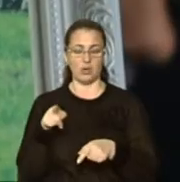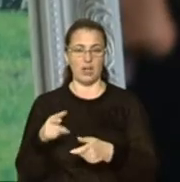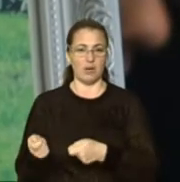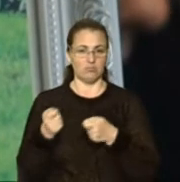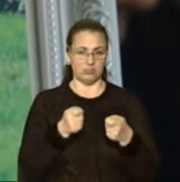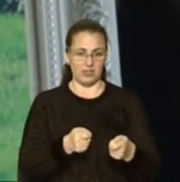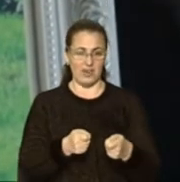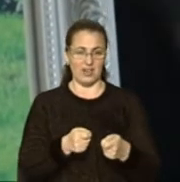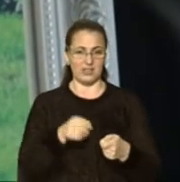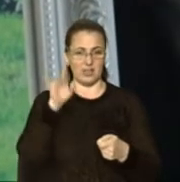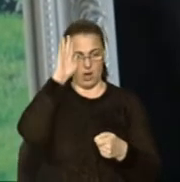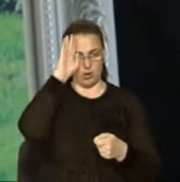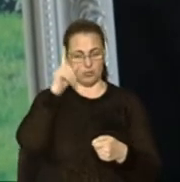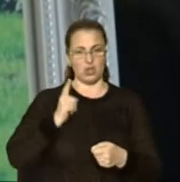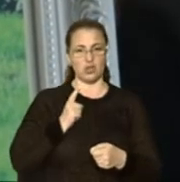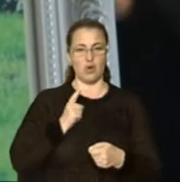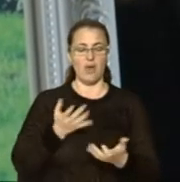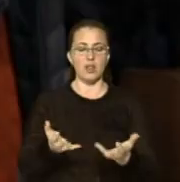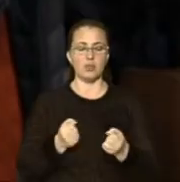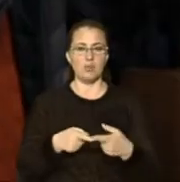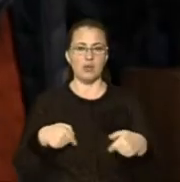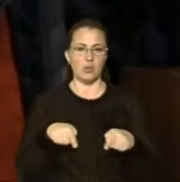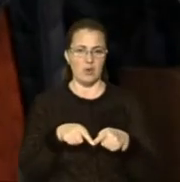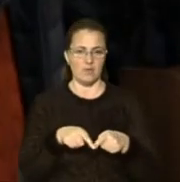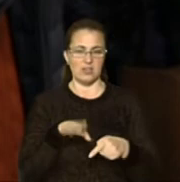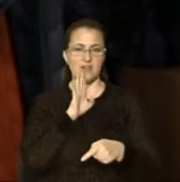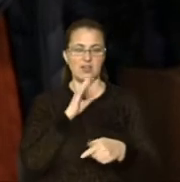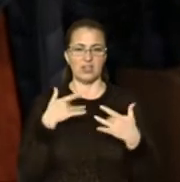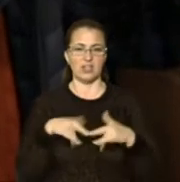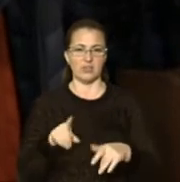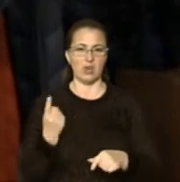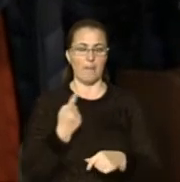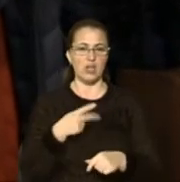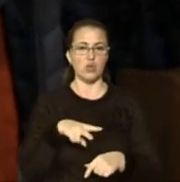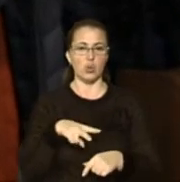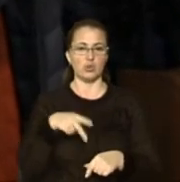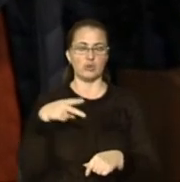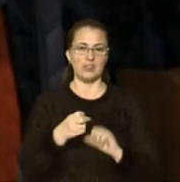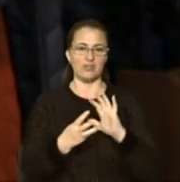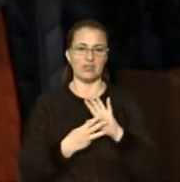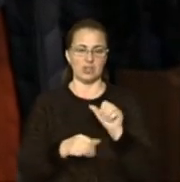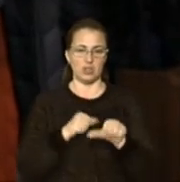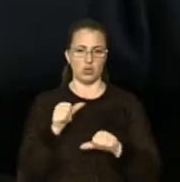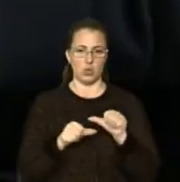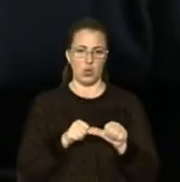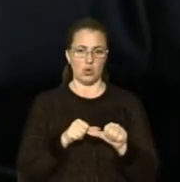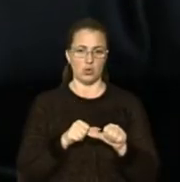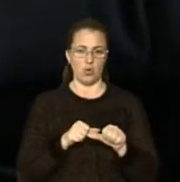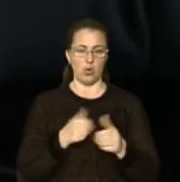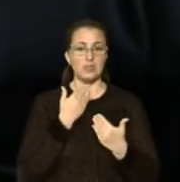-річного Романа Кулака, чергувала у приймальному відділенні. Жінка звільнилась 1 лютого 2018 року.